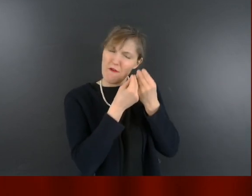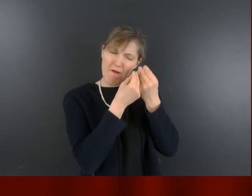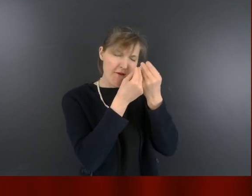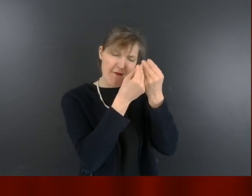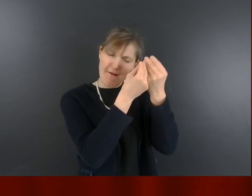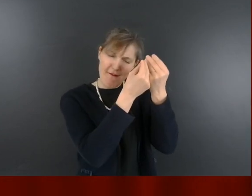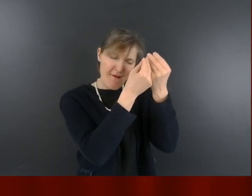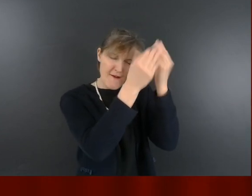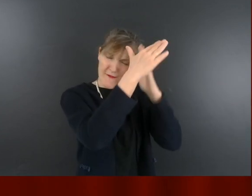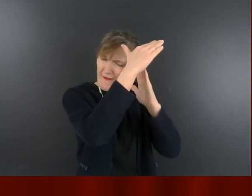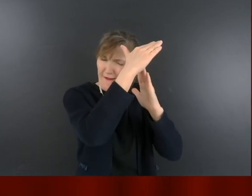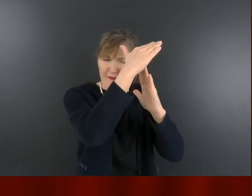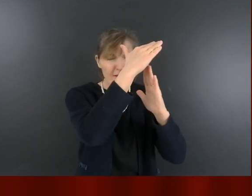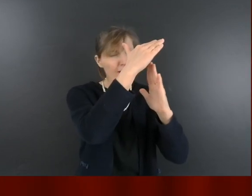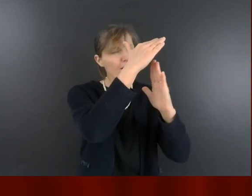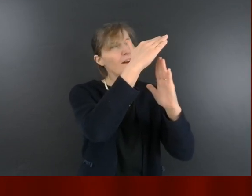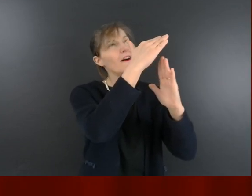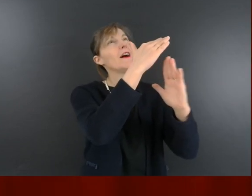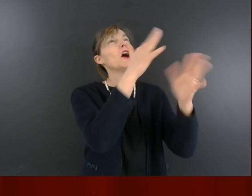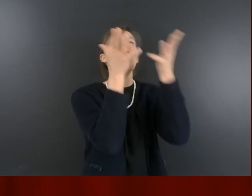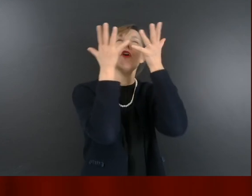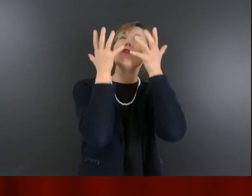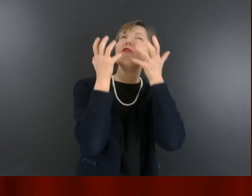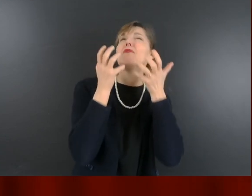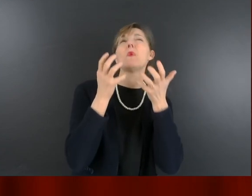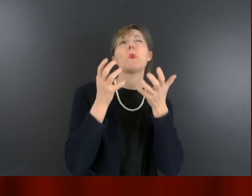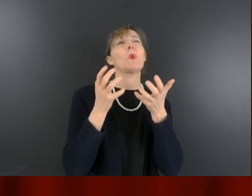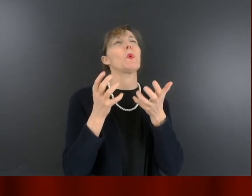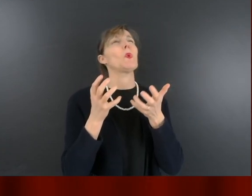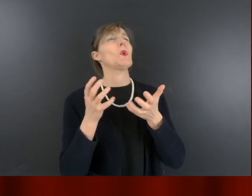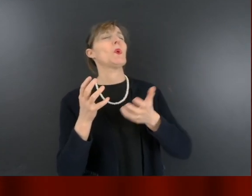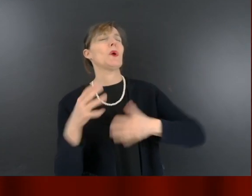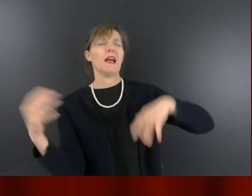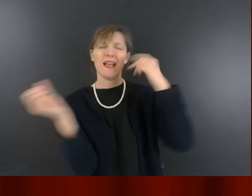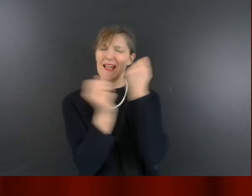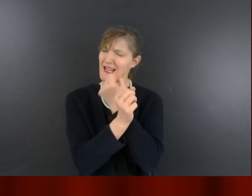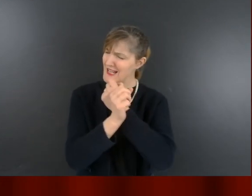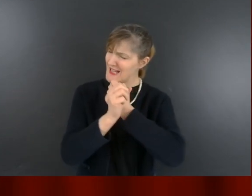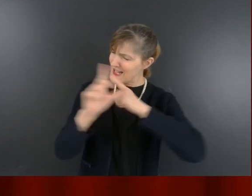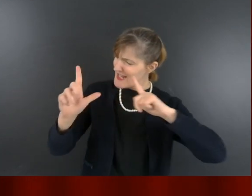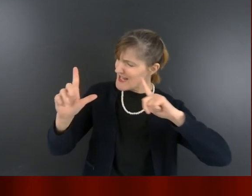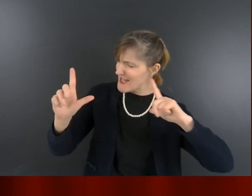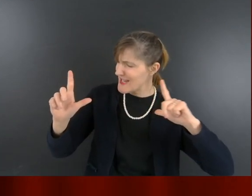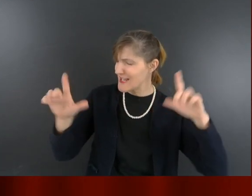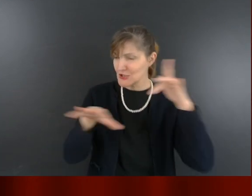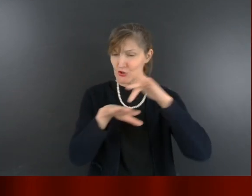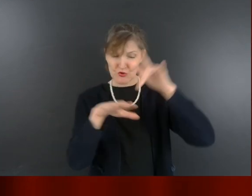Je veux s'être libéré